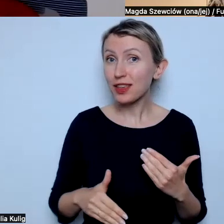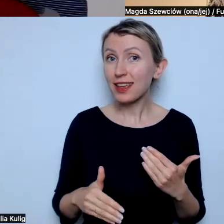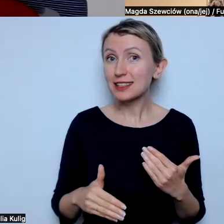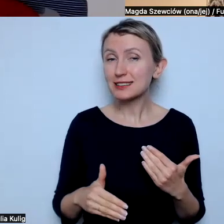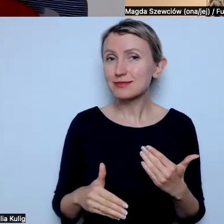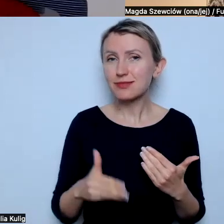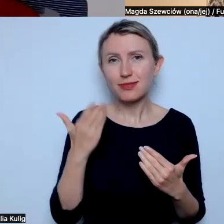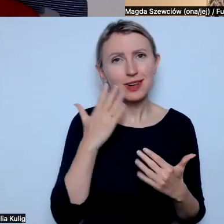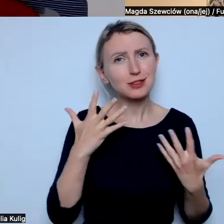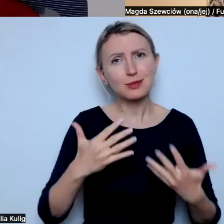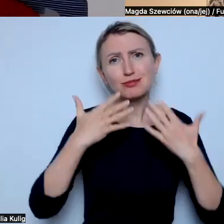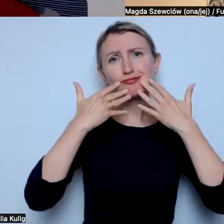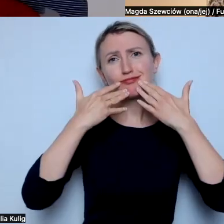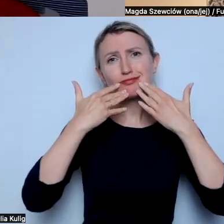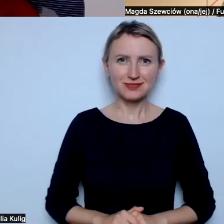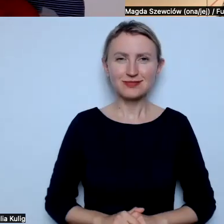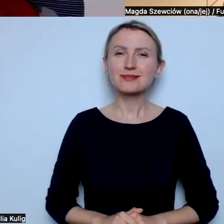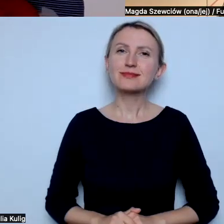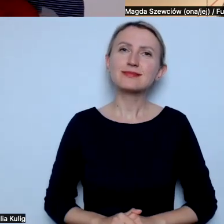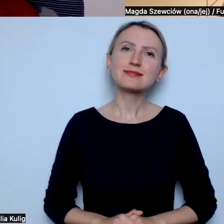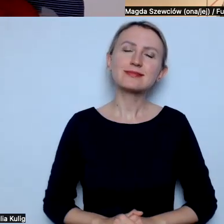Bardzo chciałabym podziękować tłumaczkom.